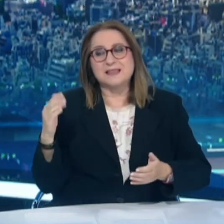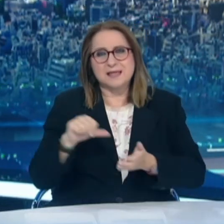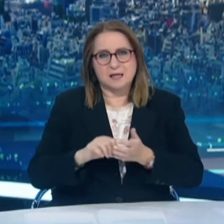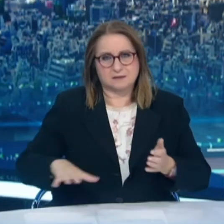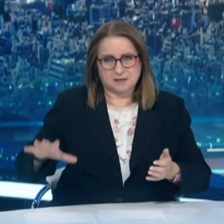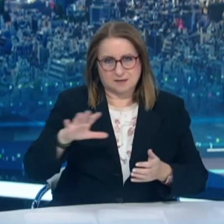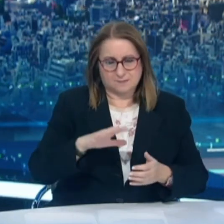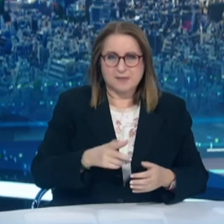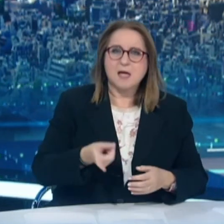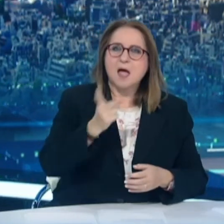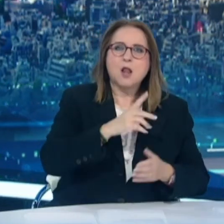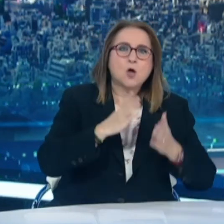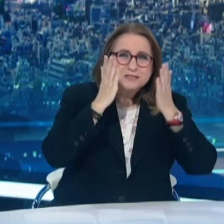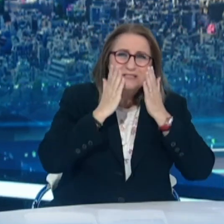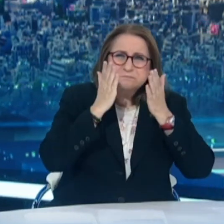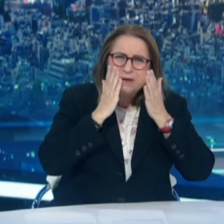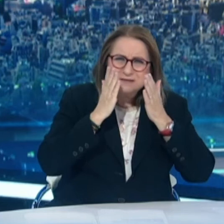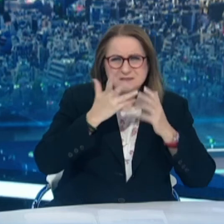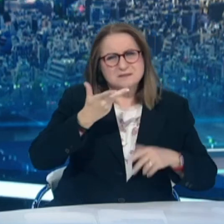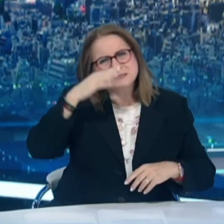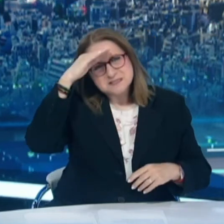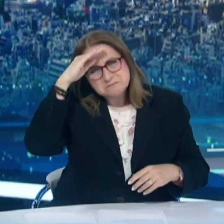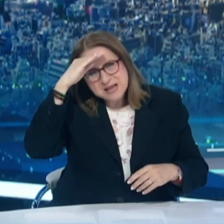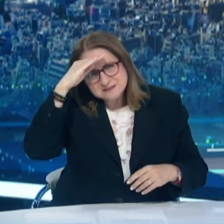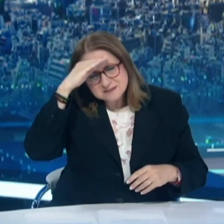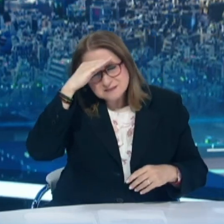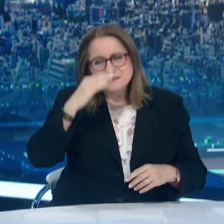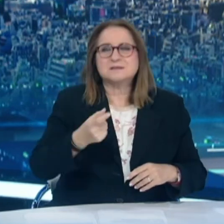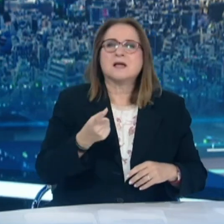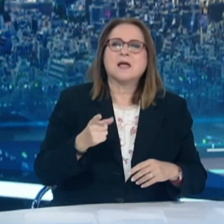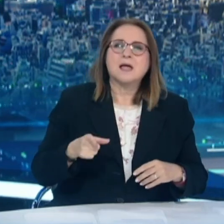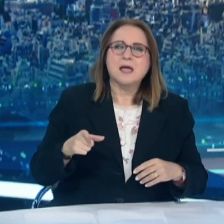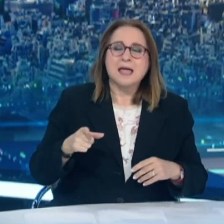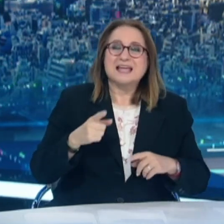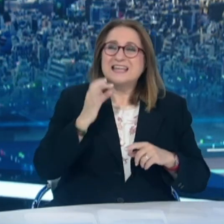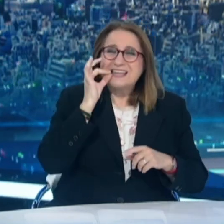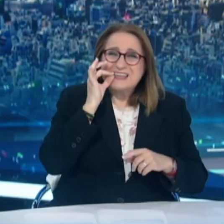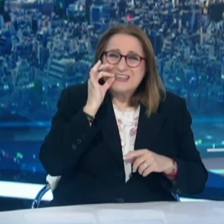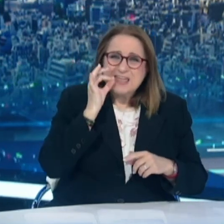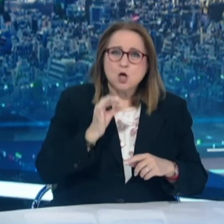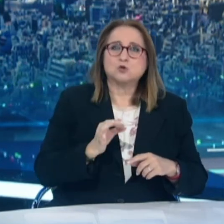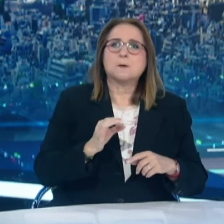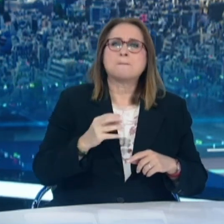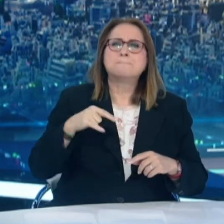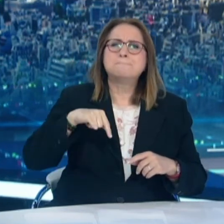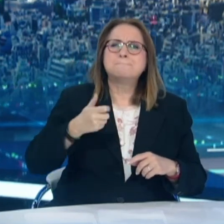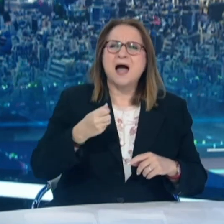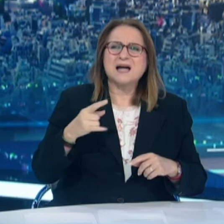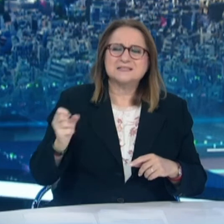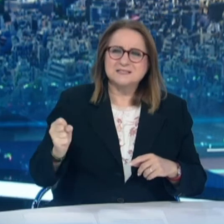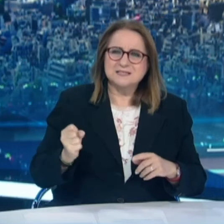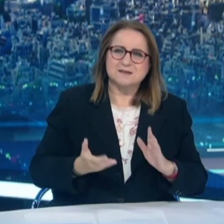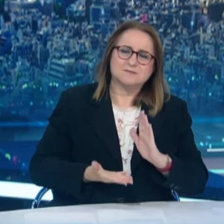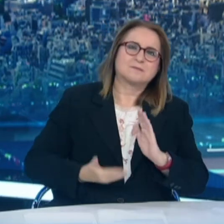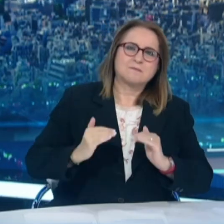Χίου ανεβαίνουν επίπεδο και μεταφέρονται στο Πορτοκαλί, επίπεδο 3. Οι περιφερειακές ενότητες Καστοριάς, Ξάνθης και Άρτας